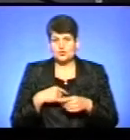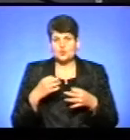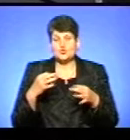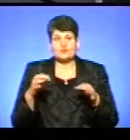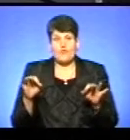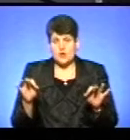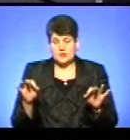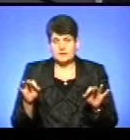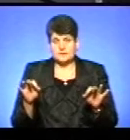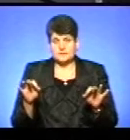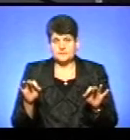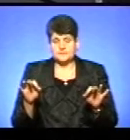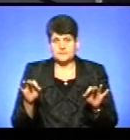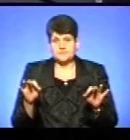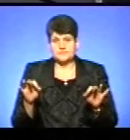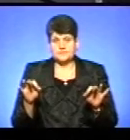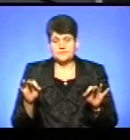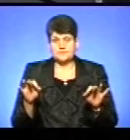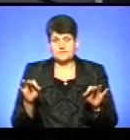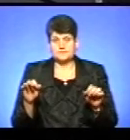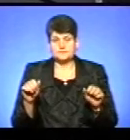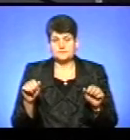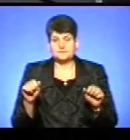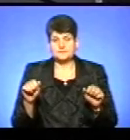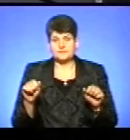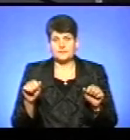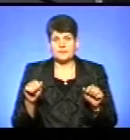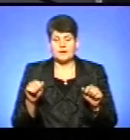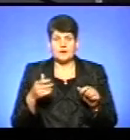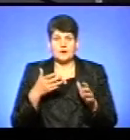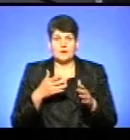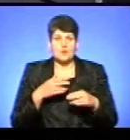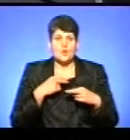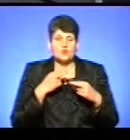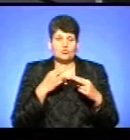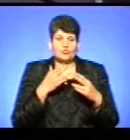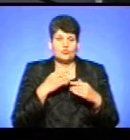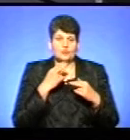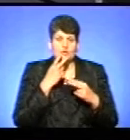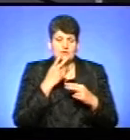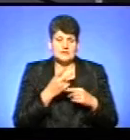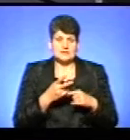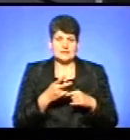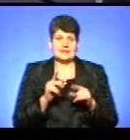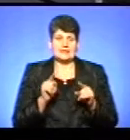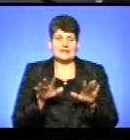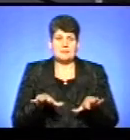орієнтуватися виключно на місцеві правила і на